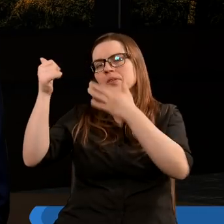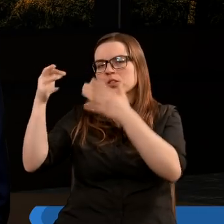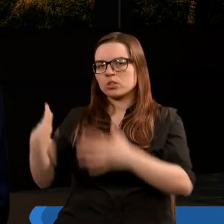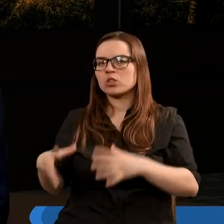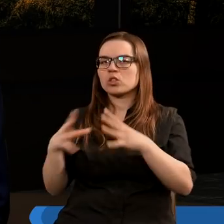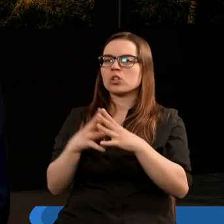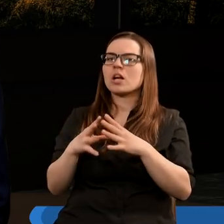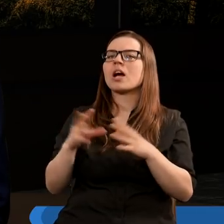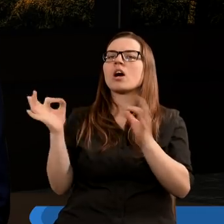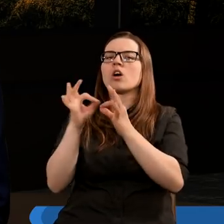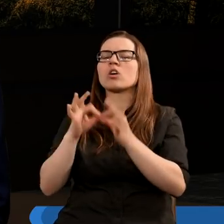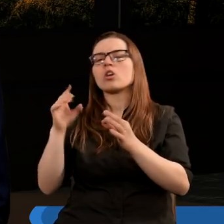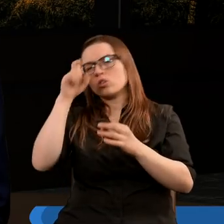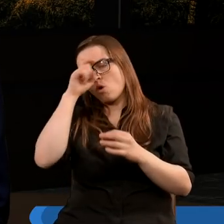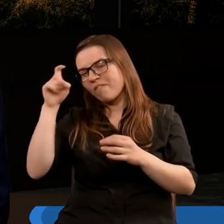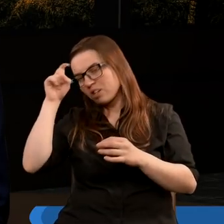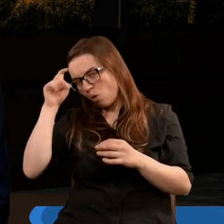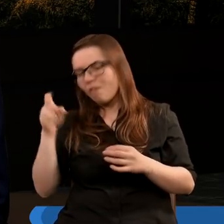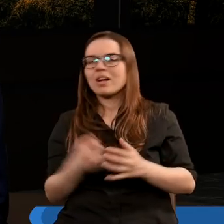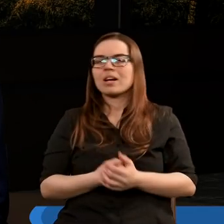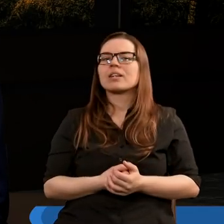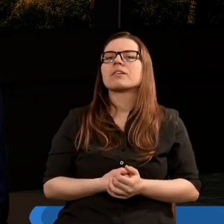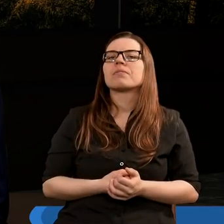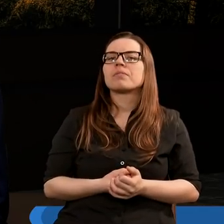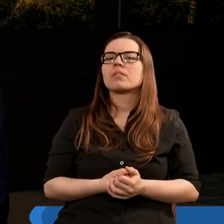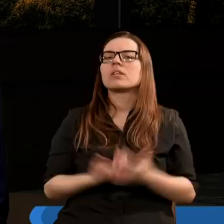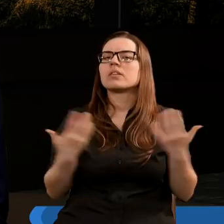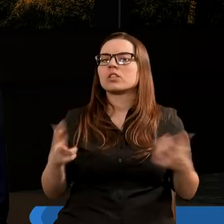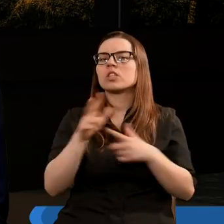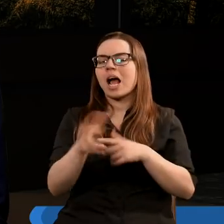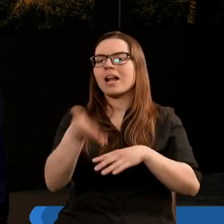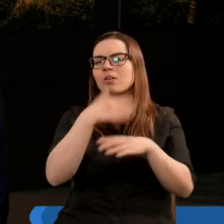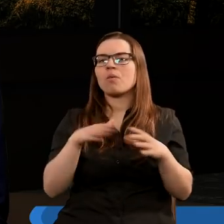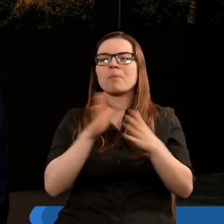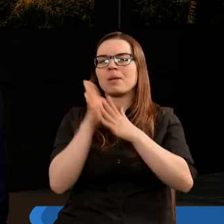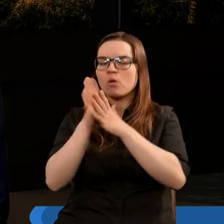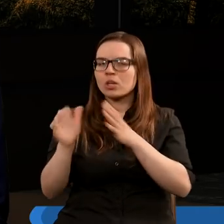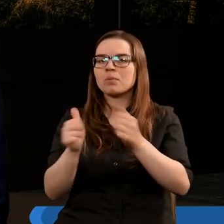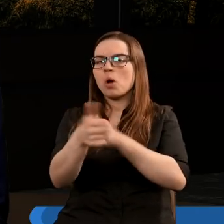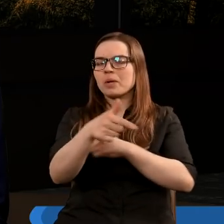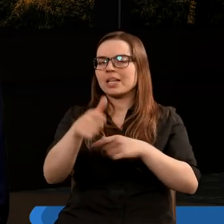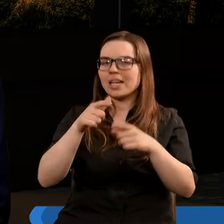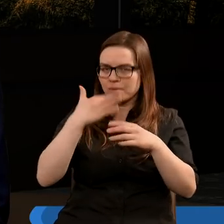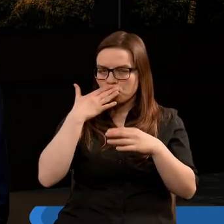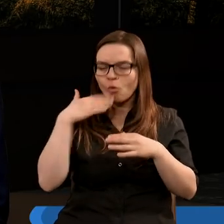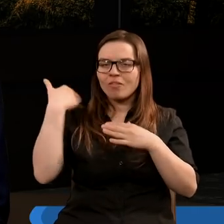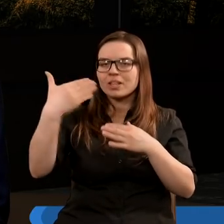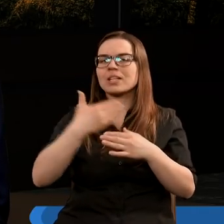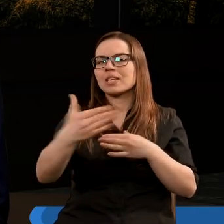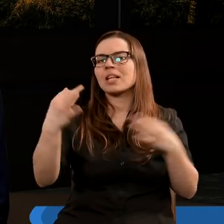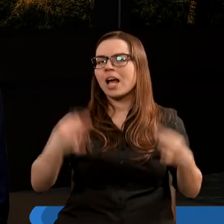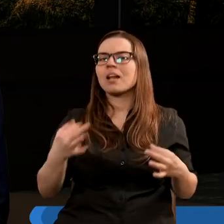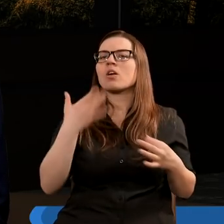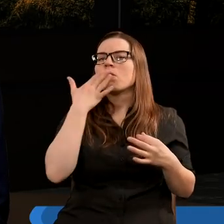tak regulują relacje człowiek-człowiek. W trzynastym rozdziale, który bezpośrednio poprzedza to, co czytamy teraz,